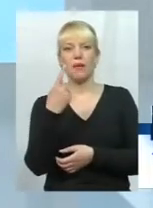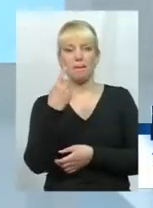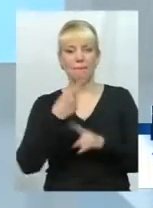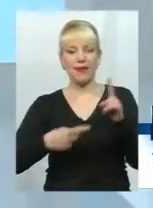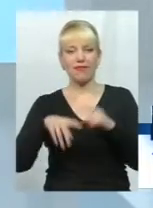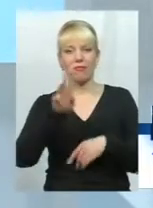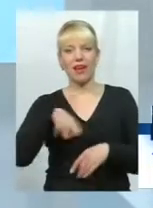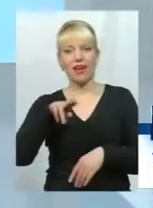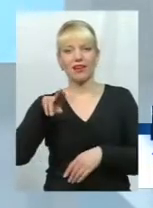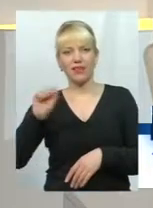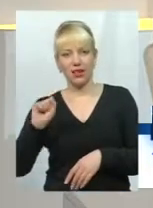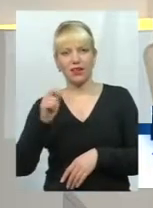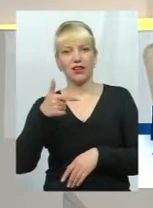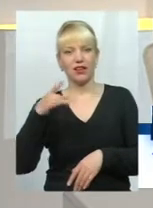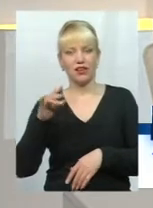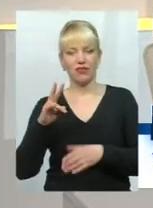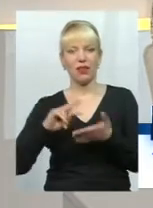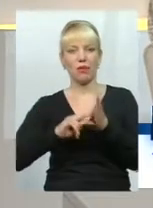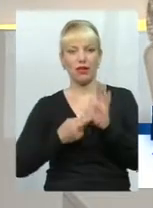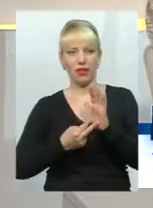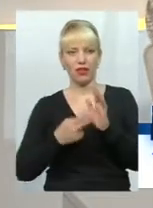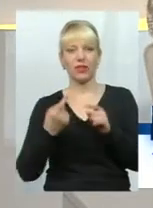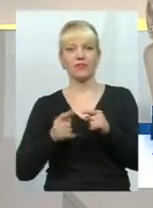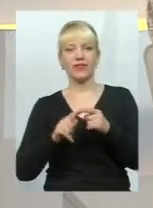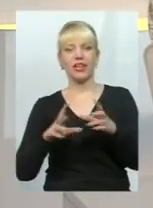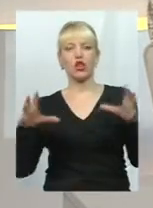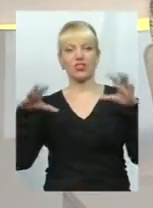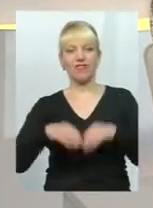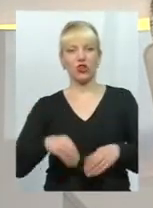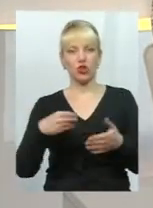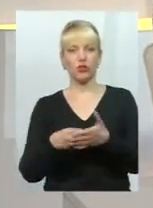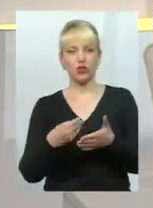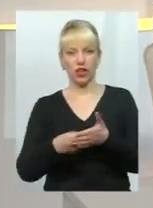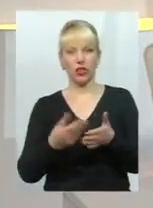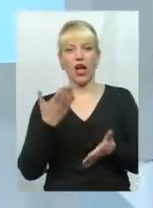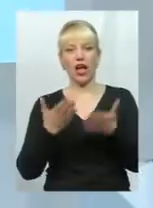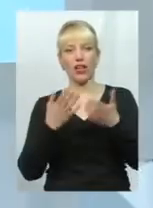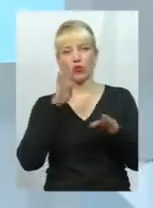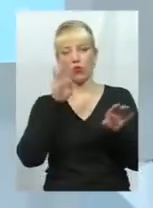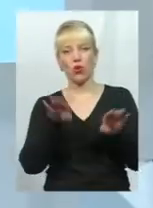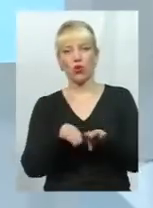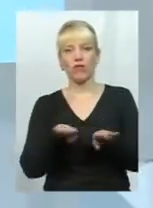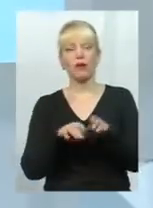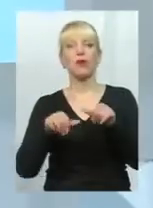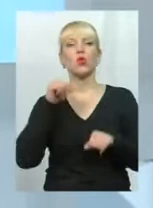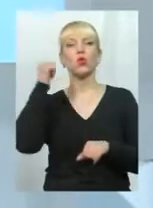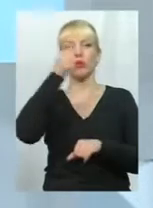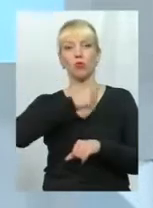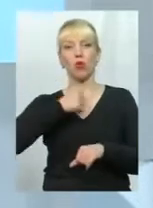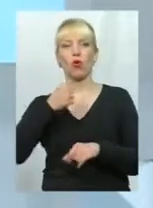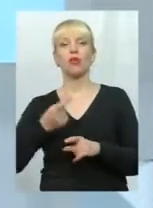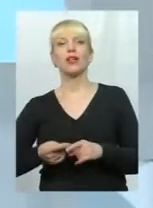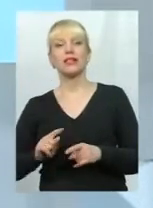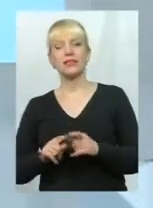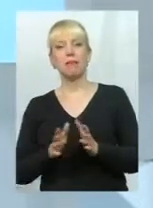гривень до плану. Це до зведеного бюджету? до зведеного бюджету. Якщо порівнювати з минулим роком, це